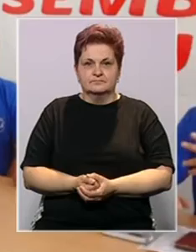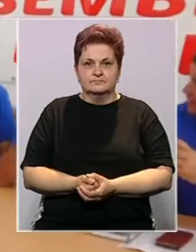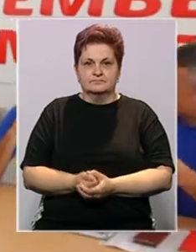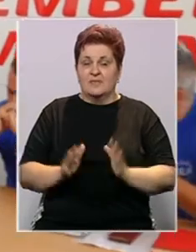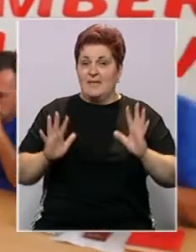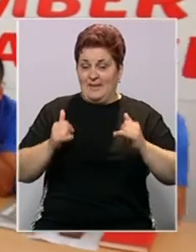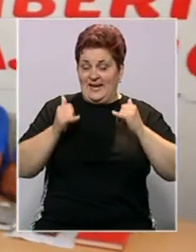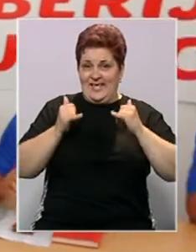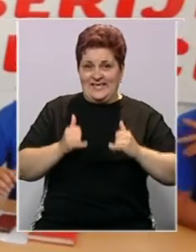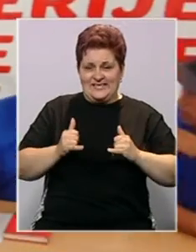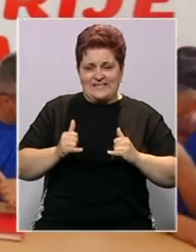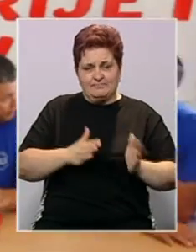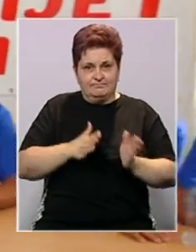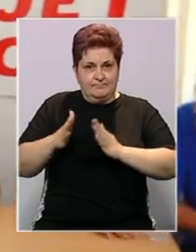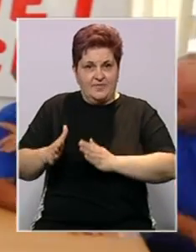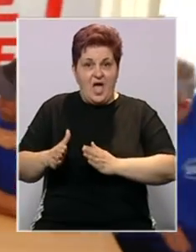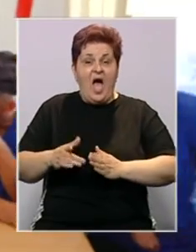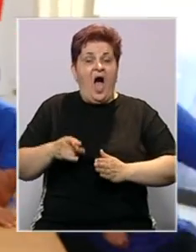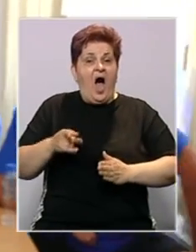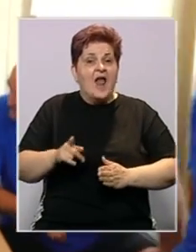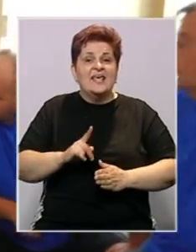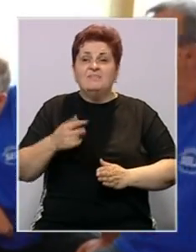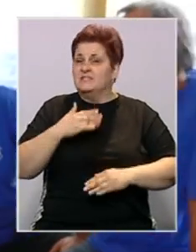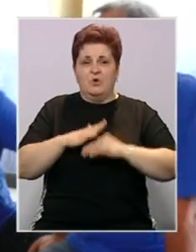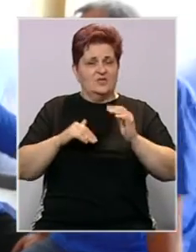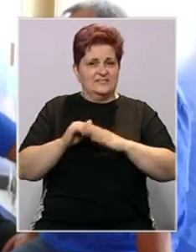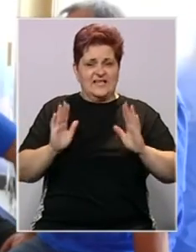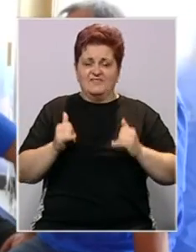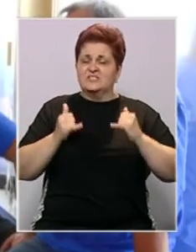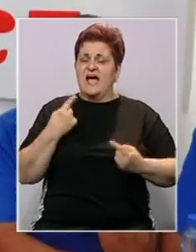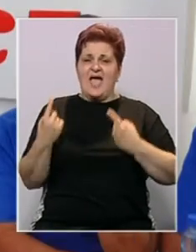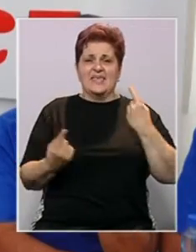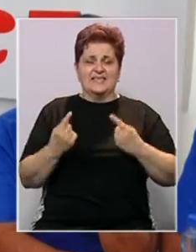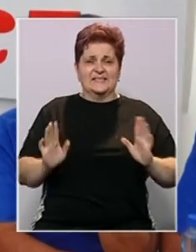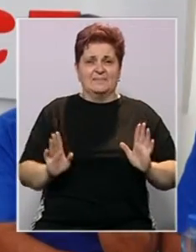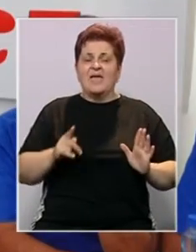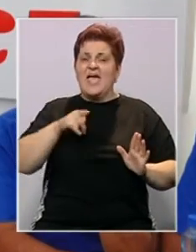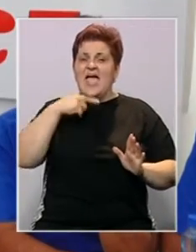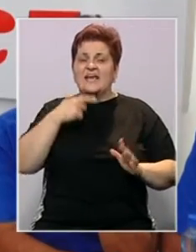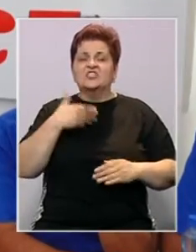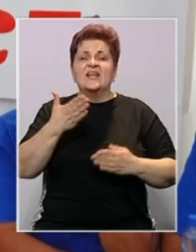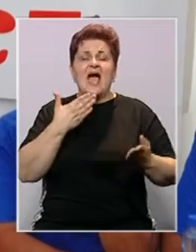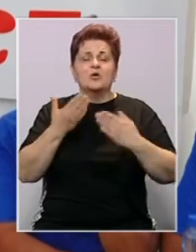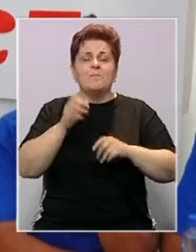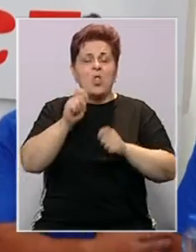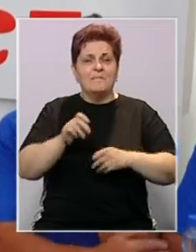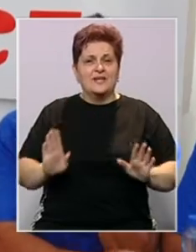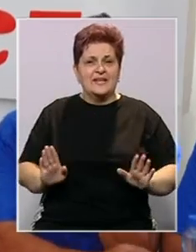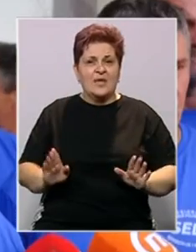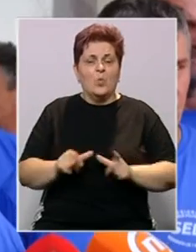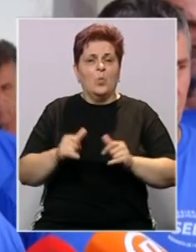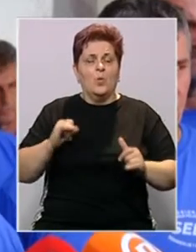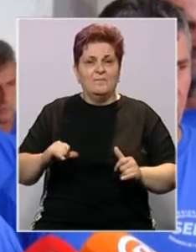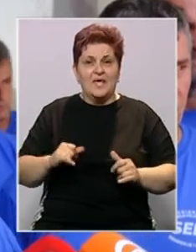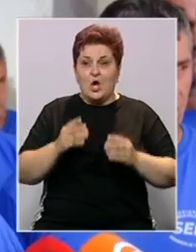Protesti su za sad stavljeni na stranu, ali daleko od toga da smo zadovoljni trenutnim stanjem u agraru, istaknuto je nakon sastanka poljoprivrednika u Bijeljini.